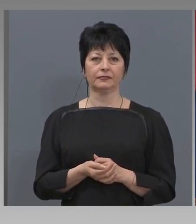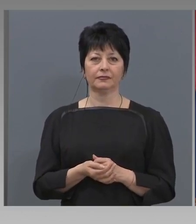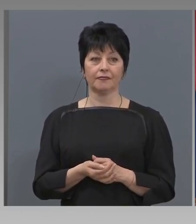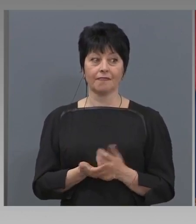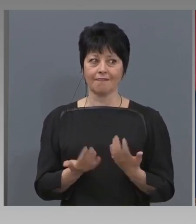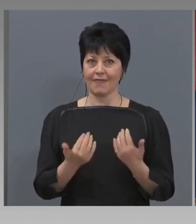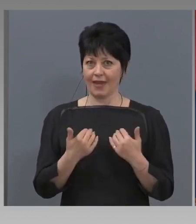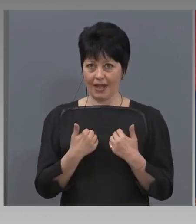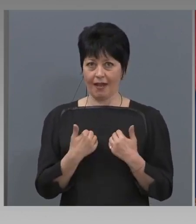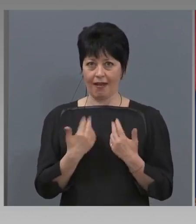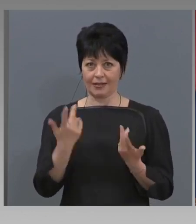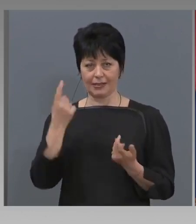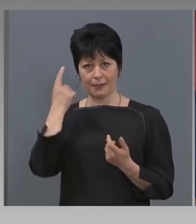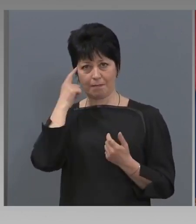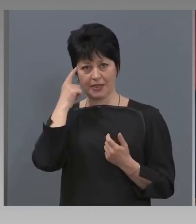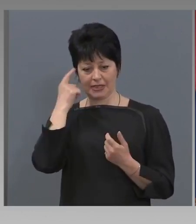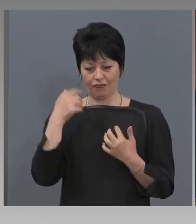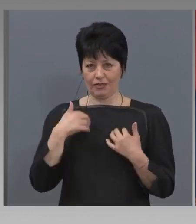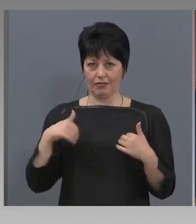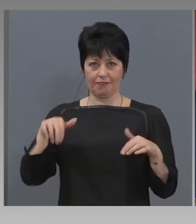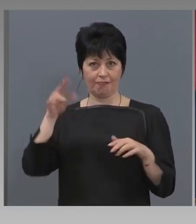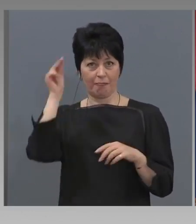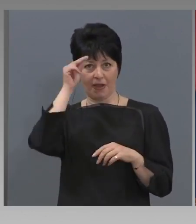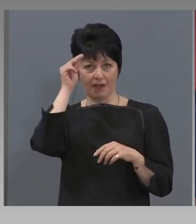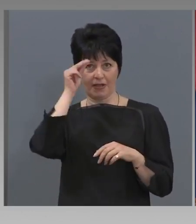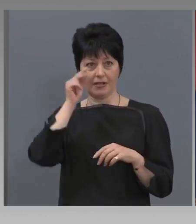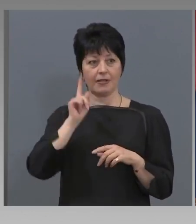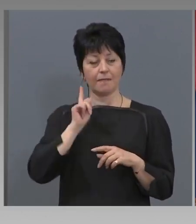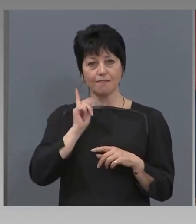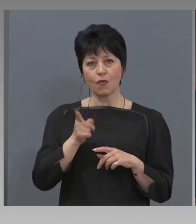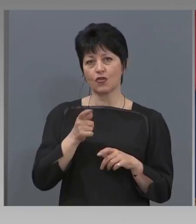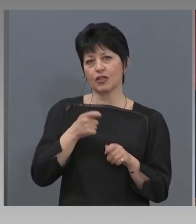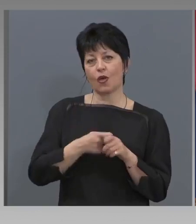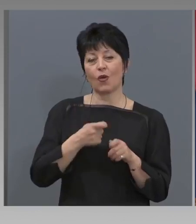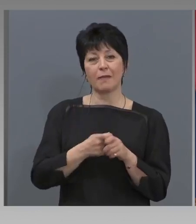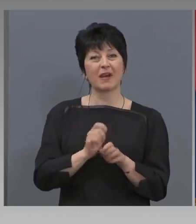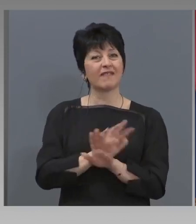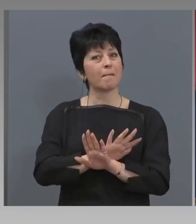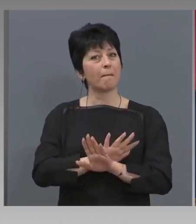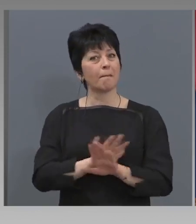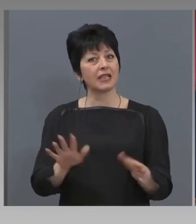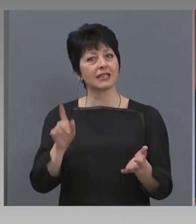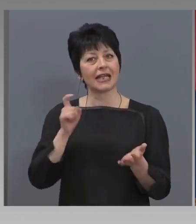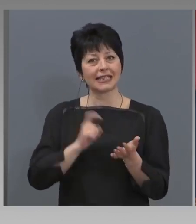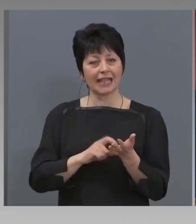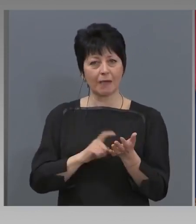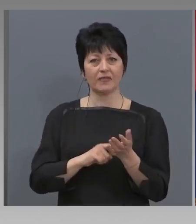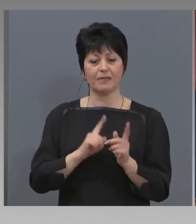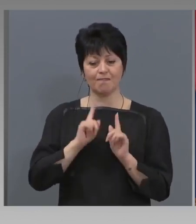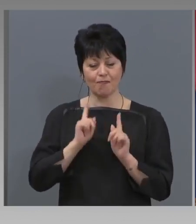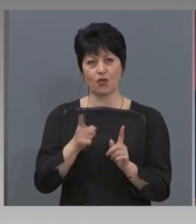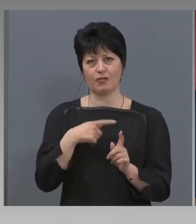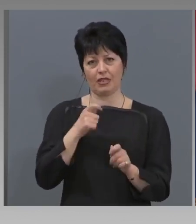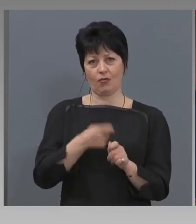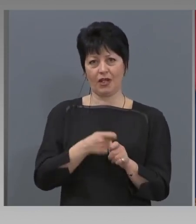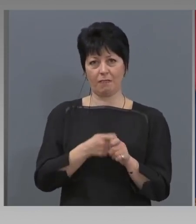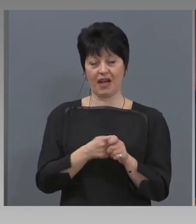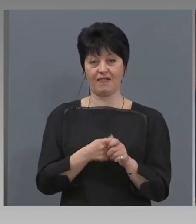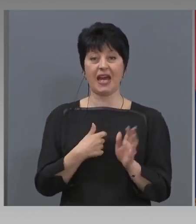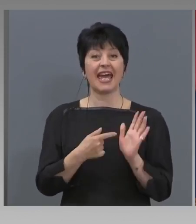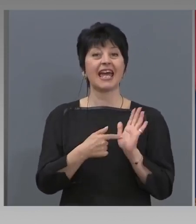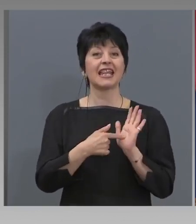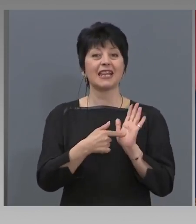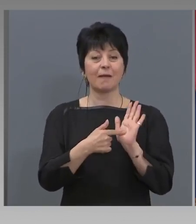А аз мисля, че това българите можем да го направим без заповед. Можем да го направим и да покажеме, че не е